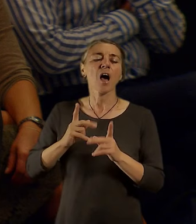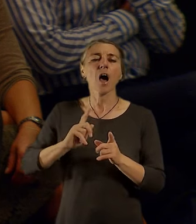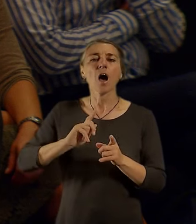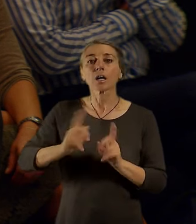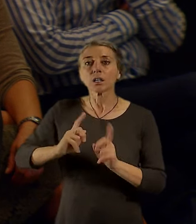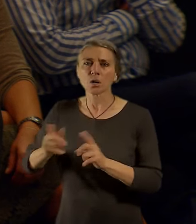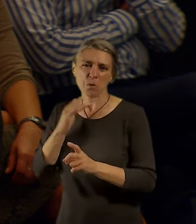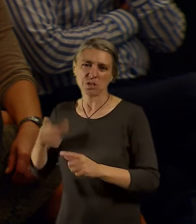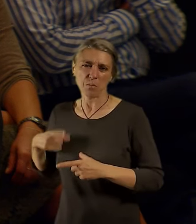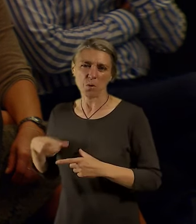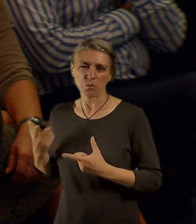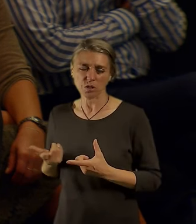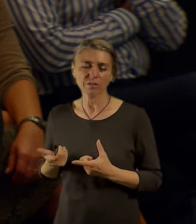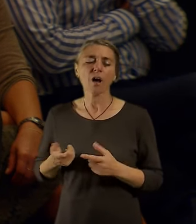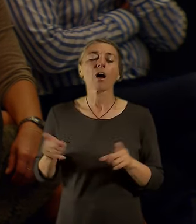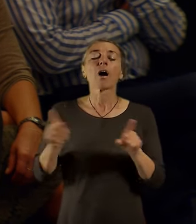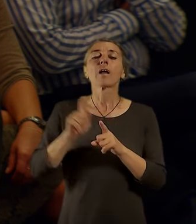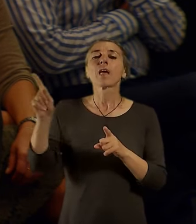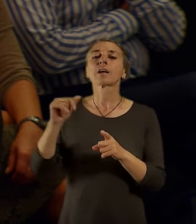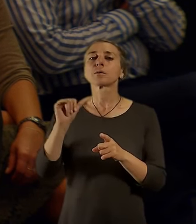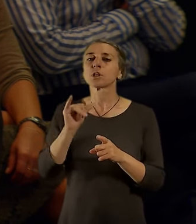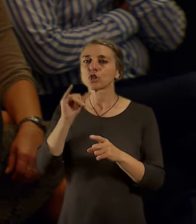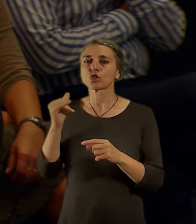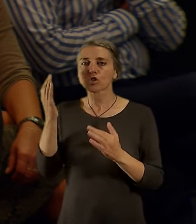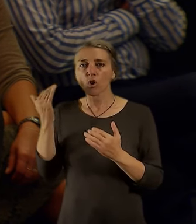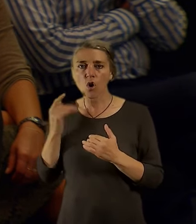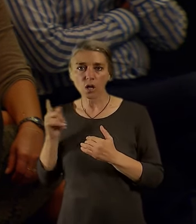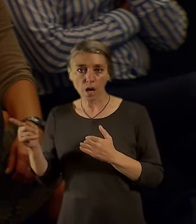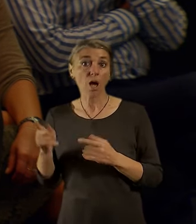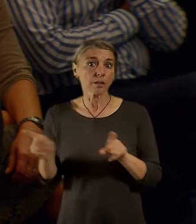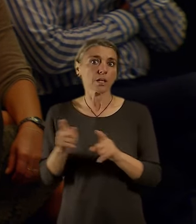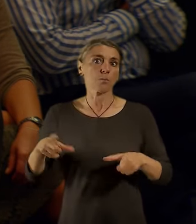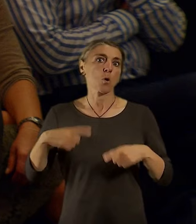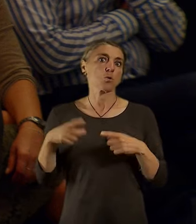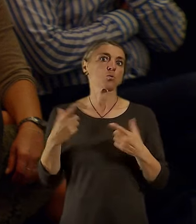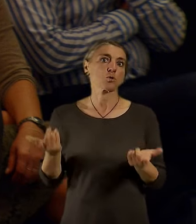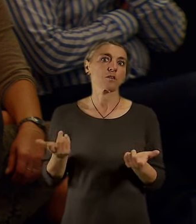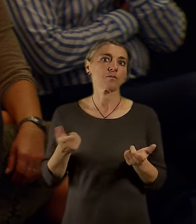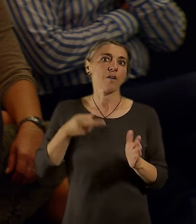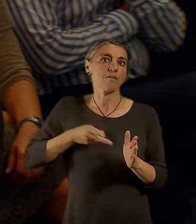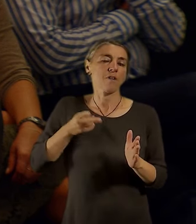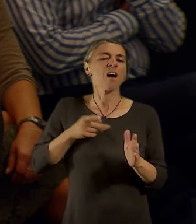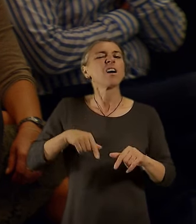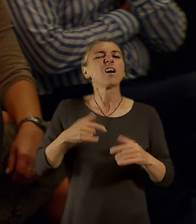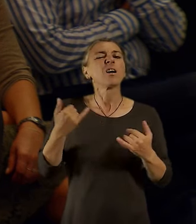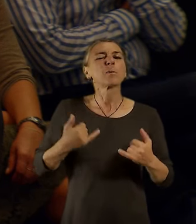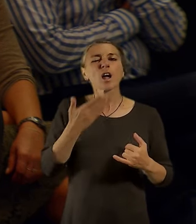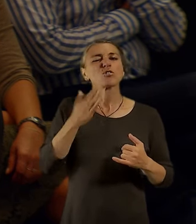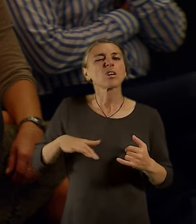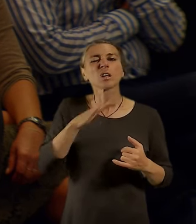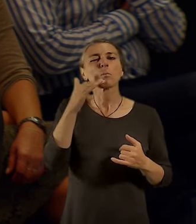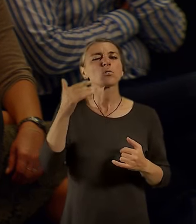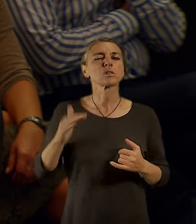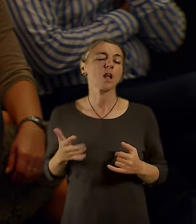expresní linky z periferí a tak dále, zase jiný města jinak. Takže když to jenom schrnu, tak jestli vy, každej z vás konkrétně,